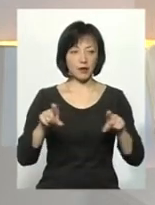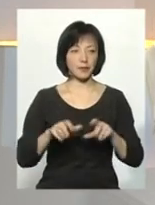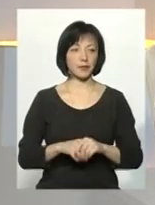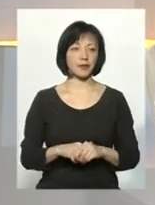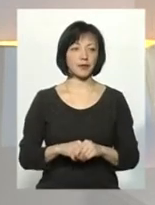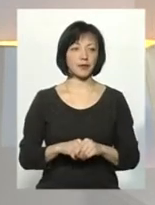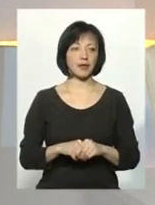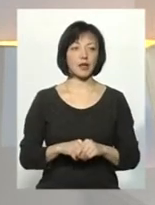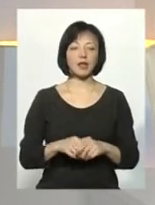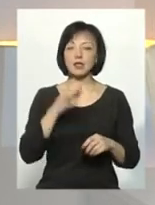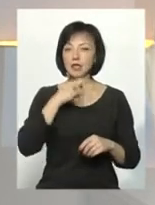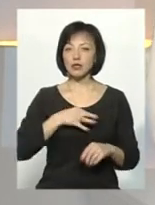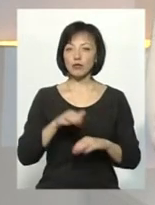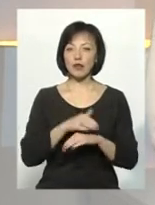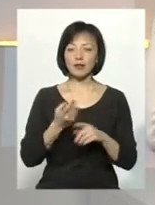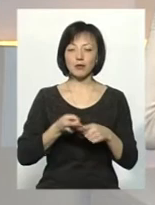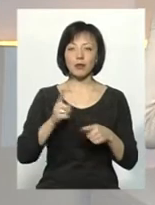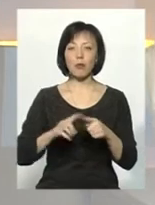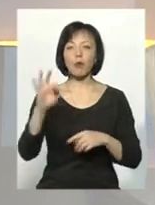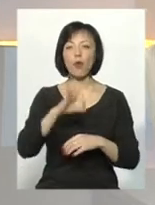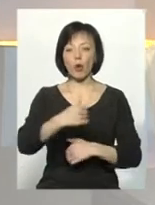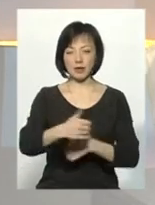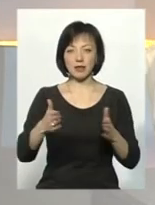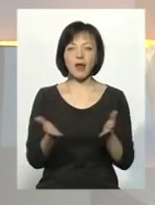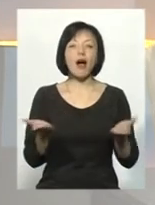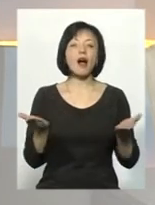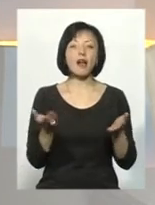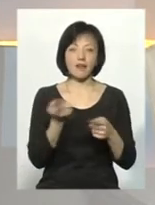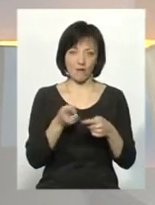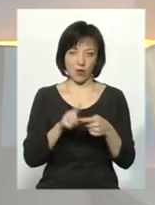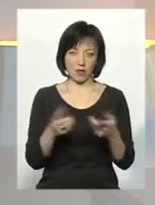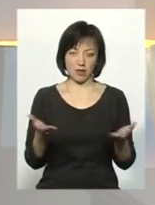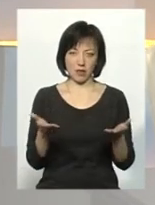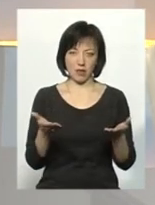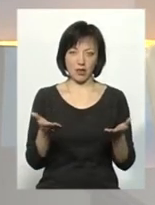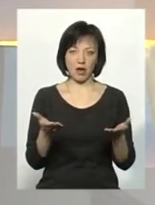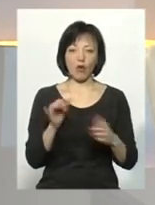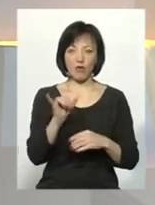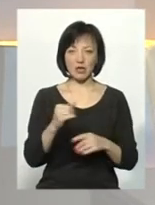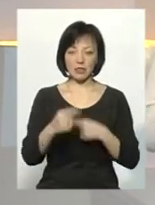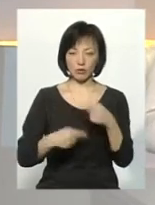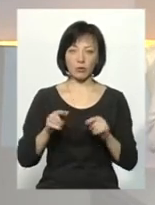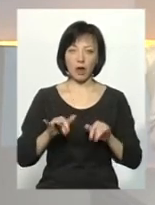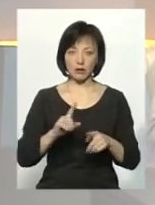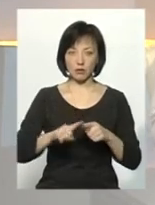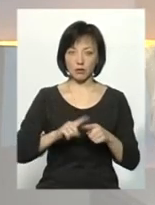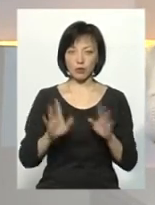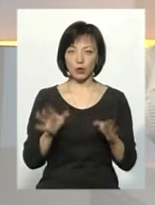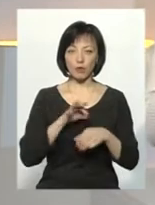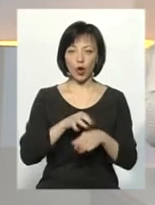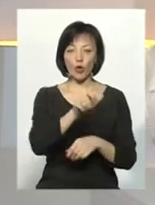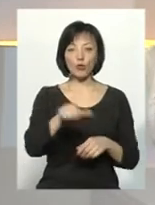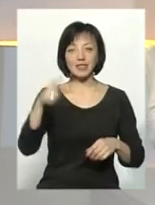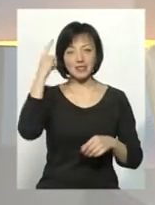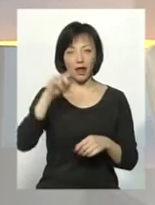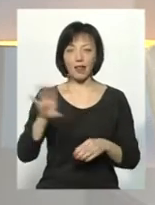Скажіть, будь ласка, про ці от скриньки. Які вони? У вас наступна акція буде незабаром проходити, так, щоб люди